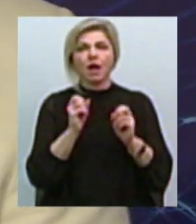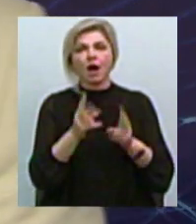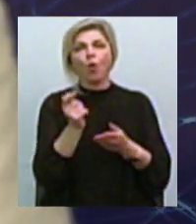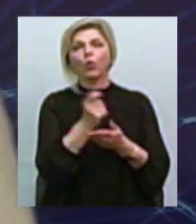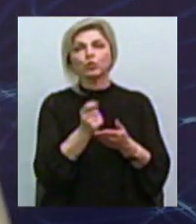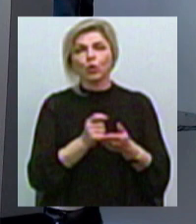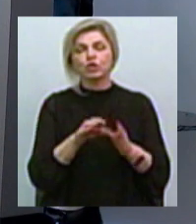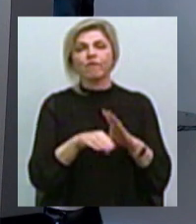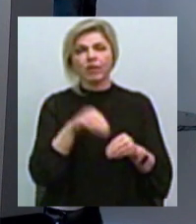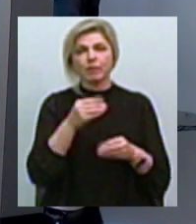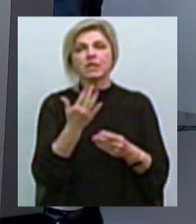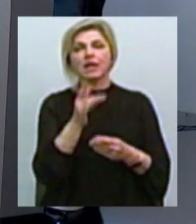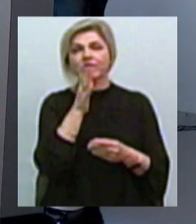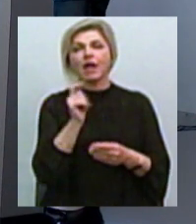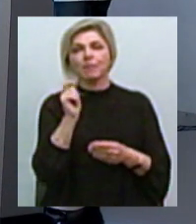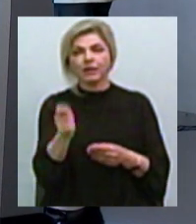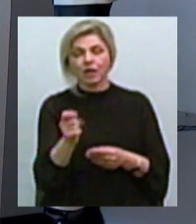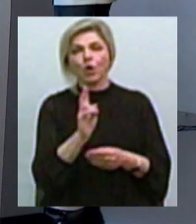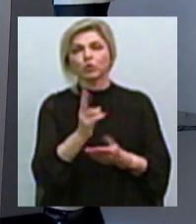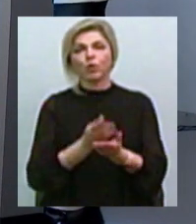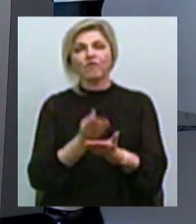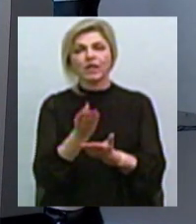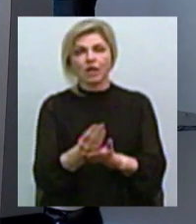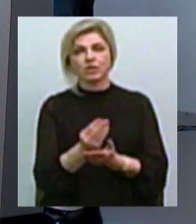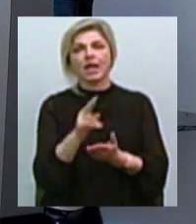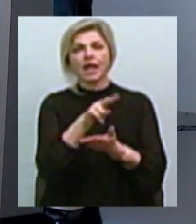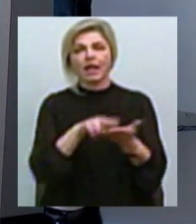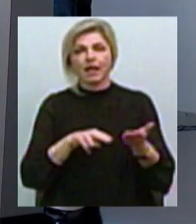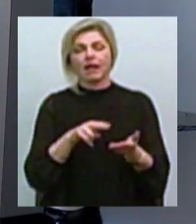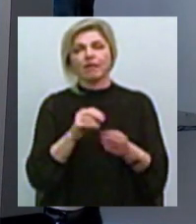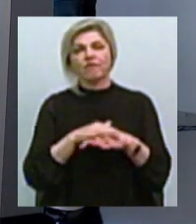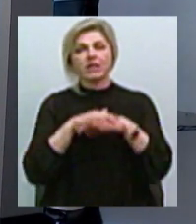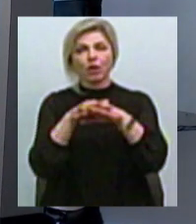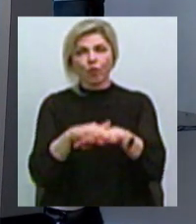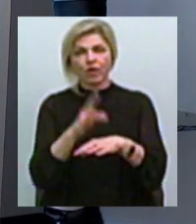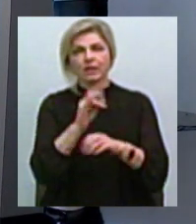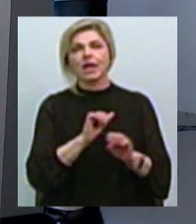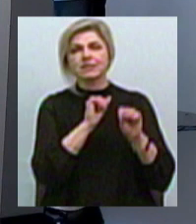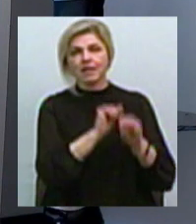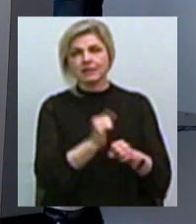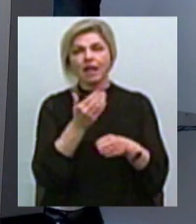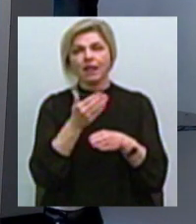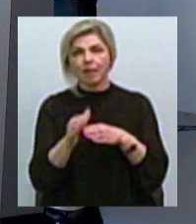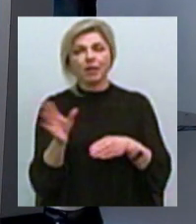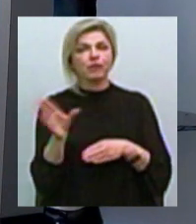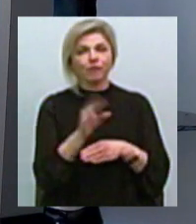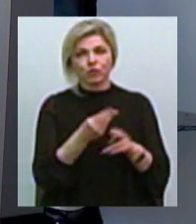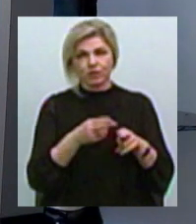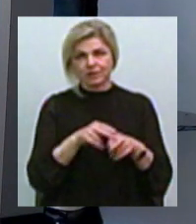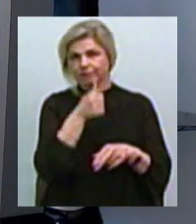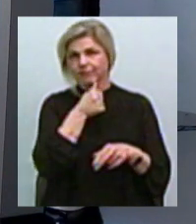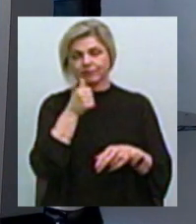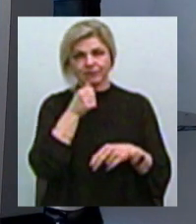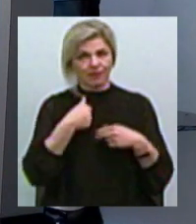рішення, скільки часу їм відводиться Хто фінансує, наприклад, ліцензійне відрахування на захисні елементи і все таке інше, про це ми не знаємо